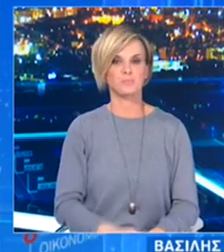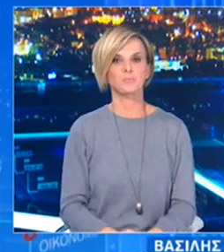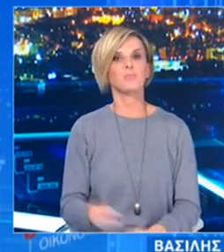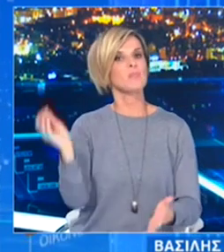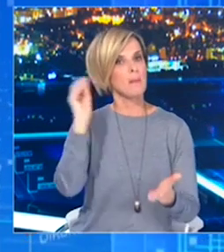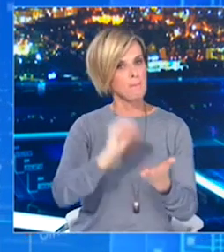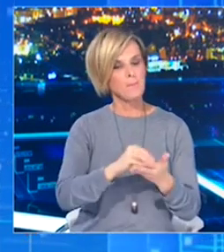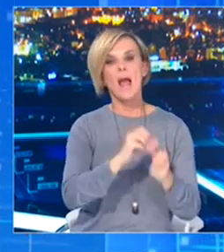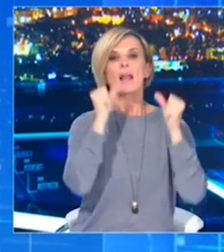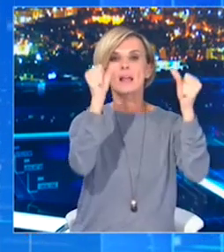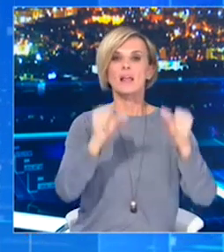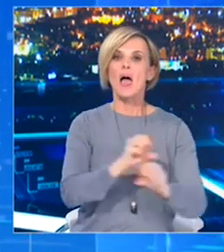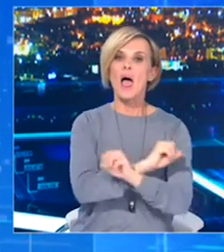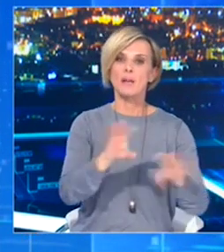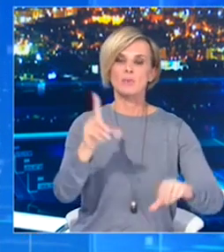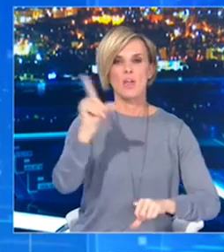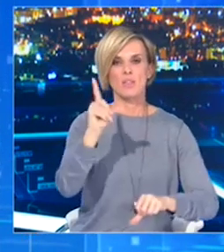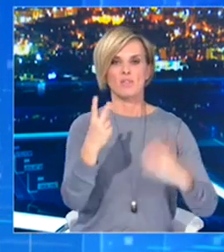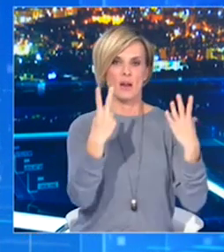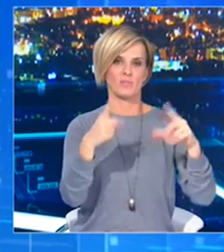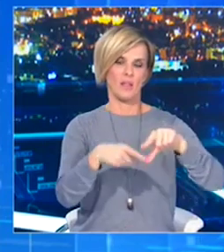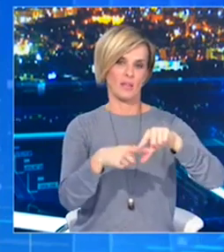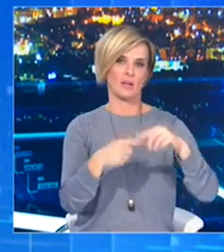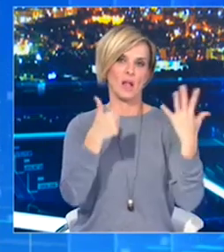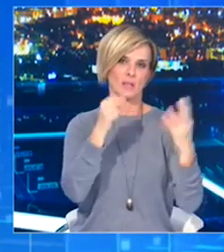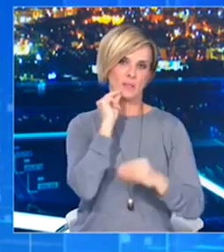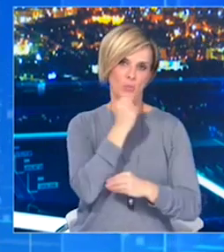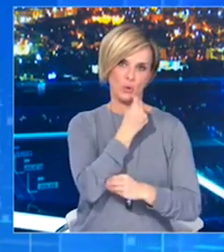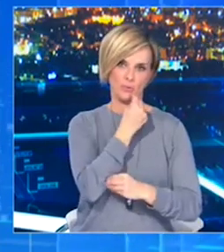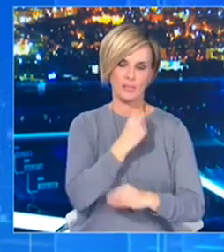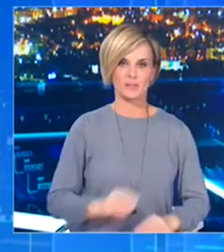Υπουργείο Υγείας τη Δευτέρα 7 Δεκεμβρίου στις 6 το απόγευμα. Σας ευχαριστούμε πολύ.